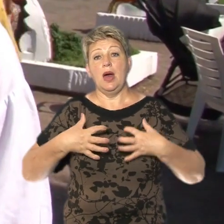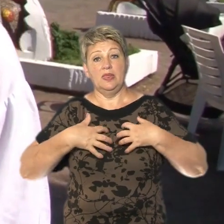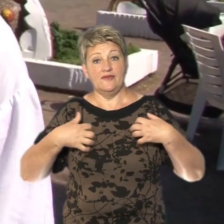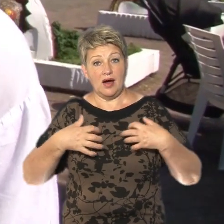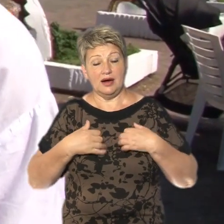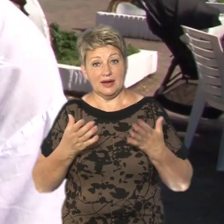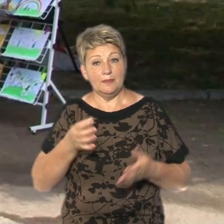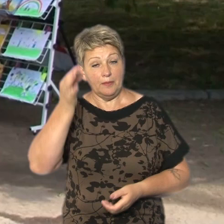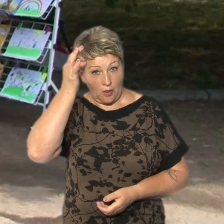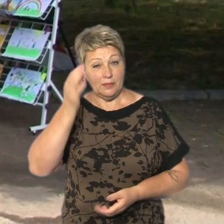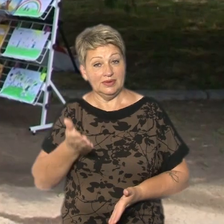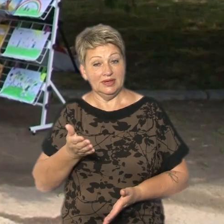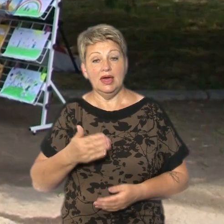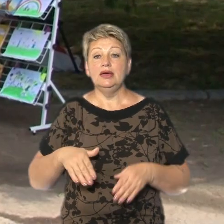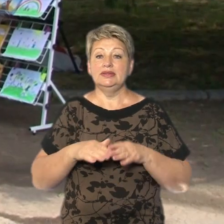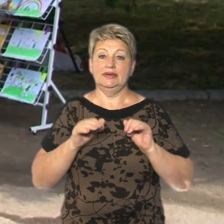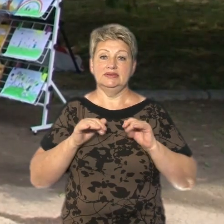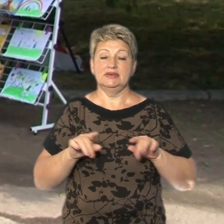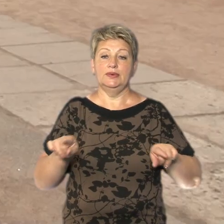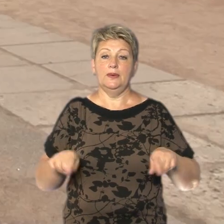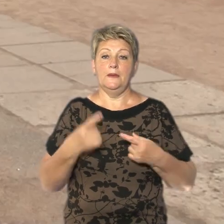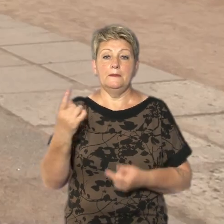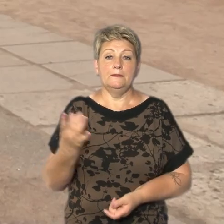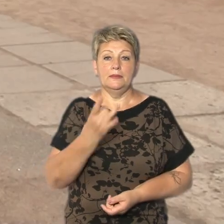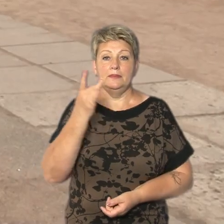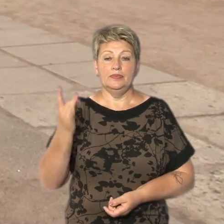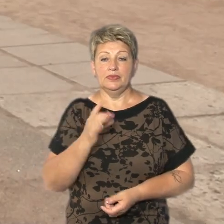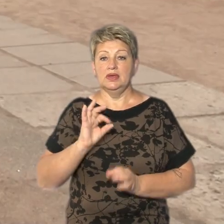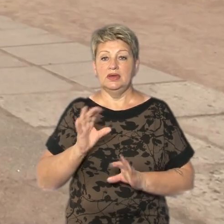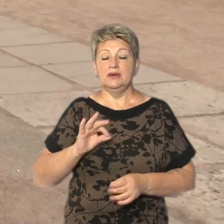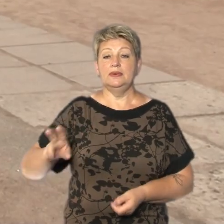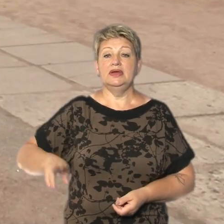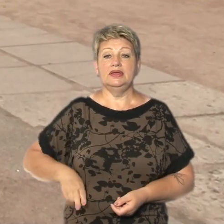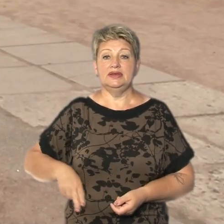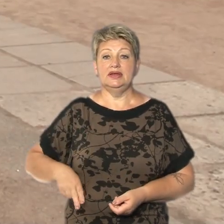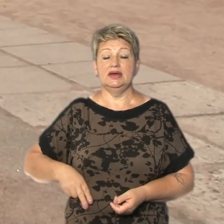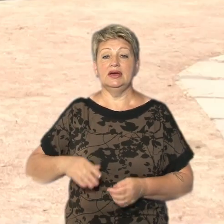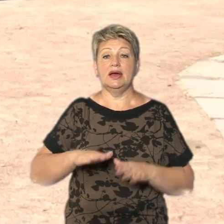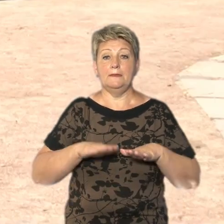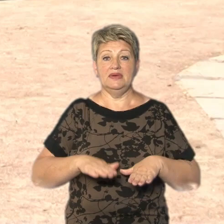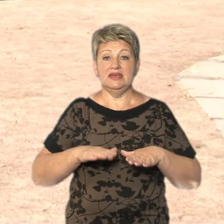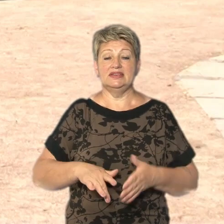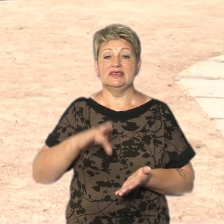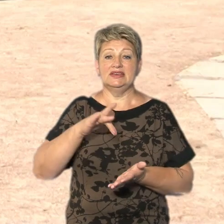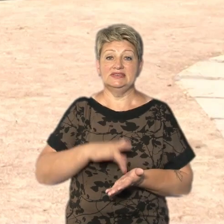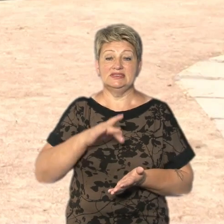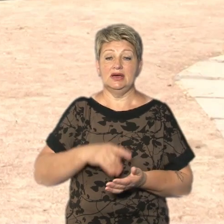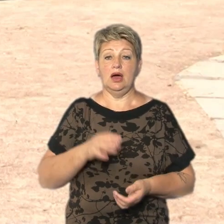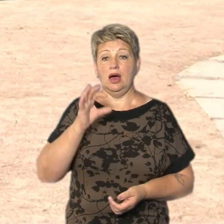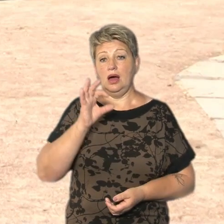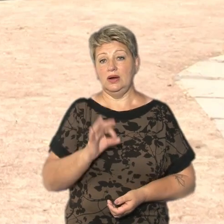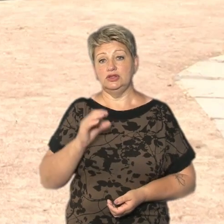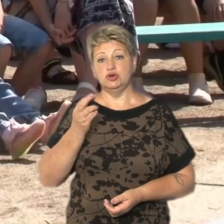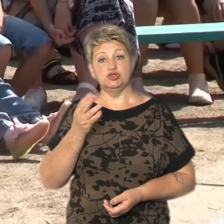ми так читали. Такий захід організовують вперше, каже директорка міської централізованої бібліотечної системи Олена Шор.